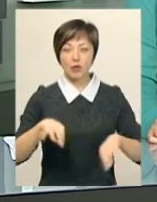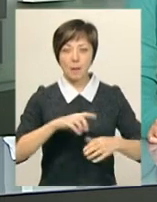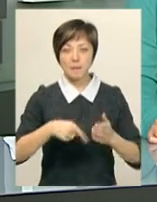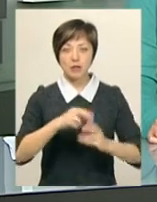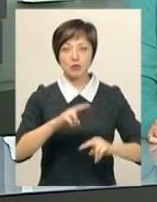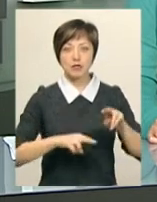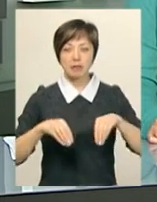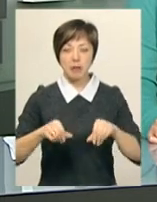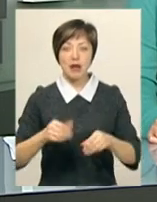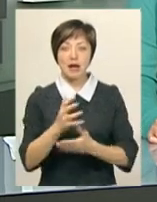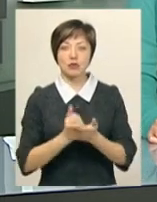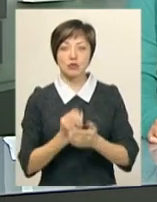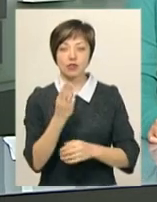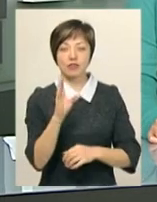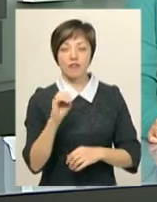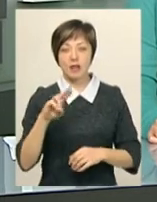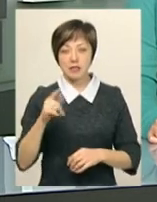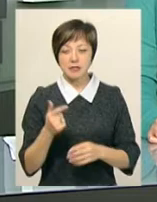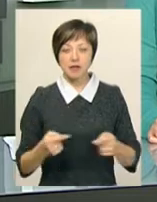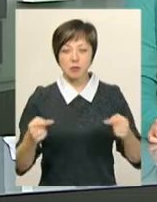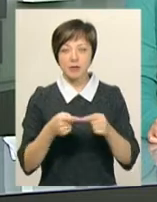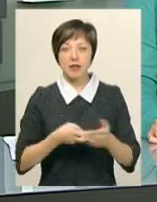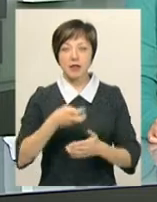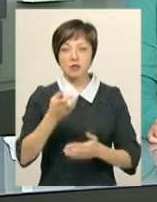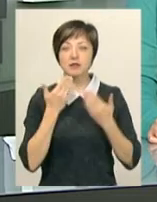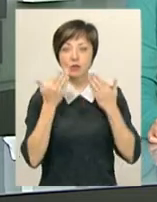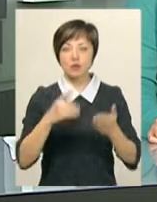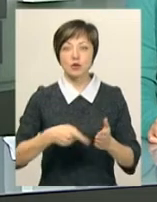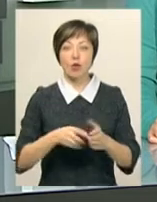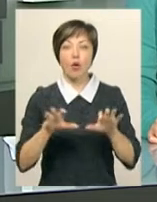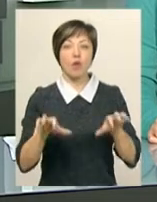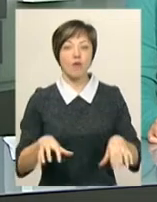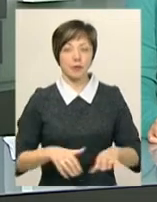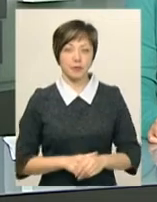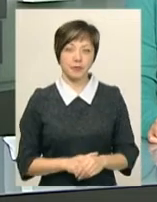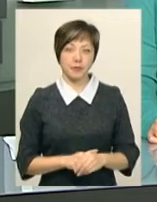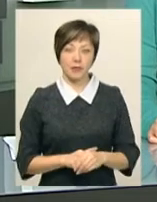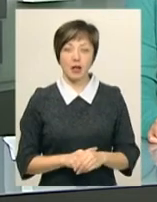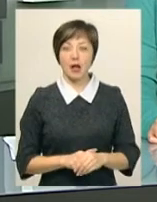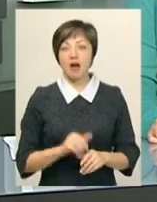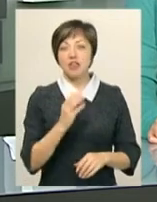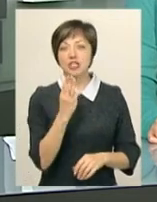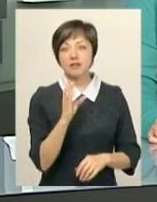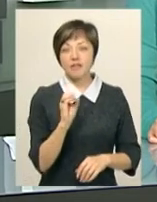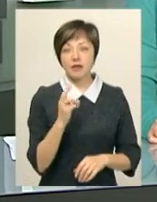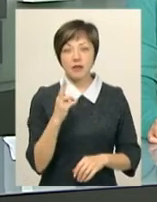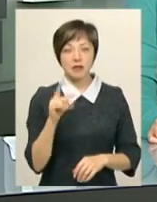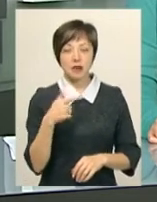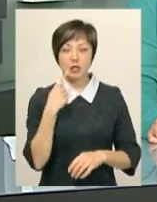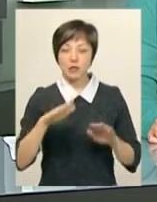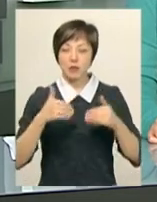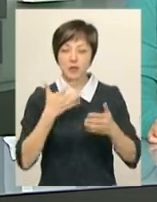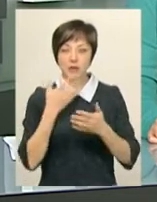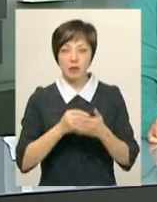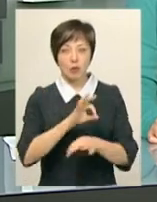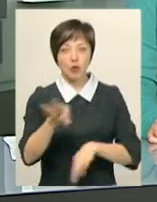земельних ресурсів Володимир Швець. З відповідним листом він звернувся до міського голови Олександра Семчишина. Володимир Швець каже, запропонував свій